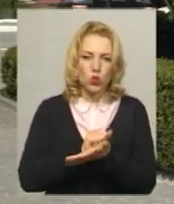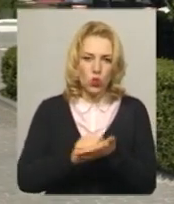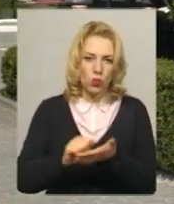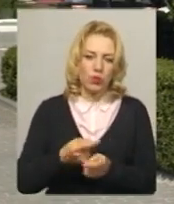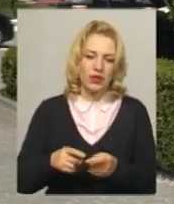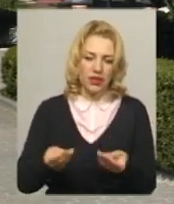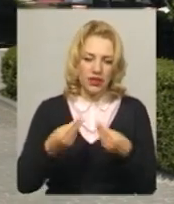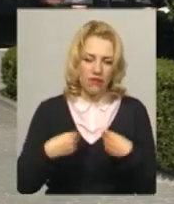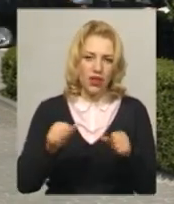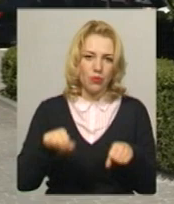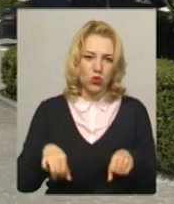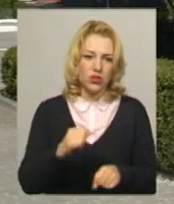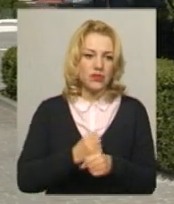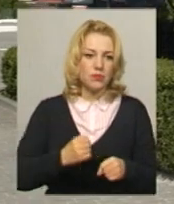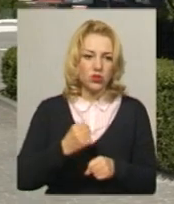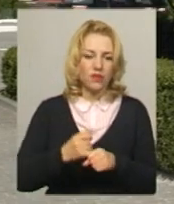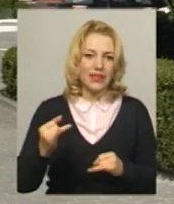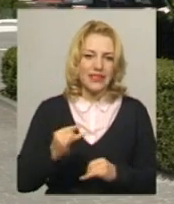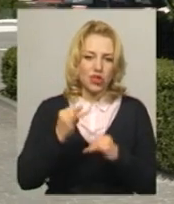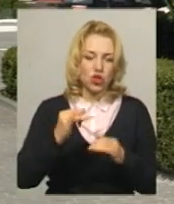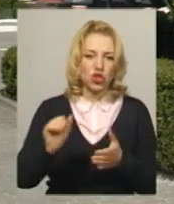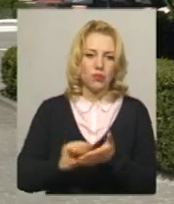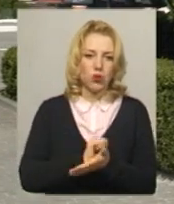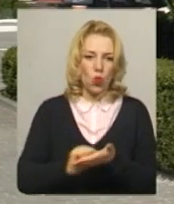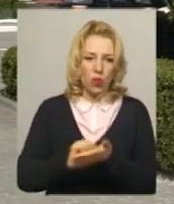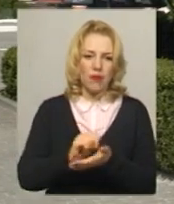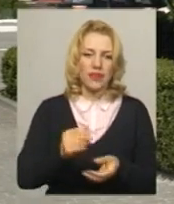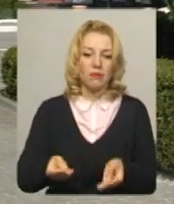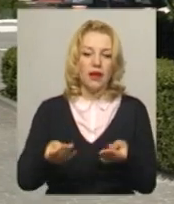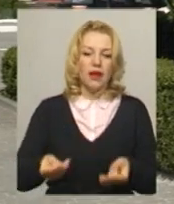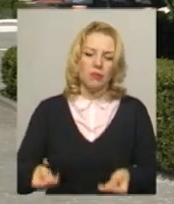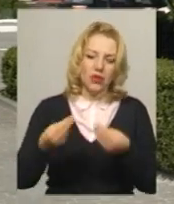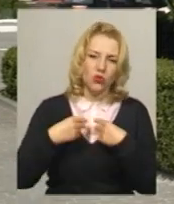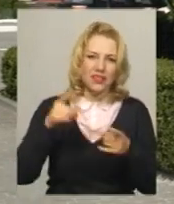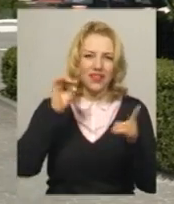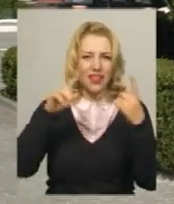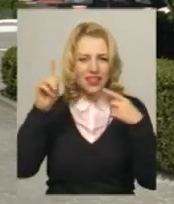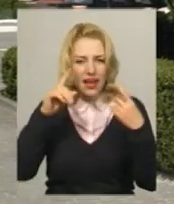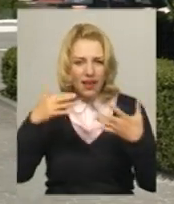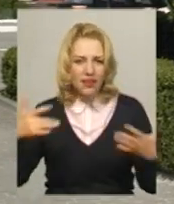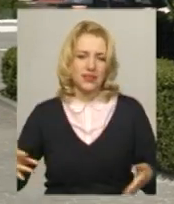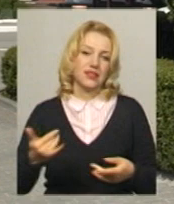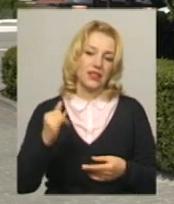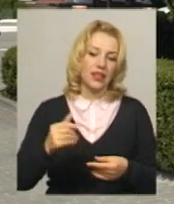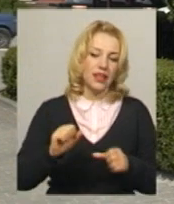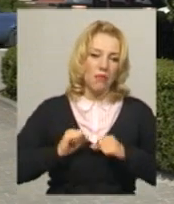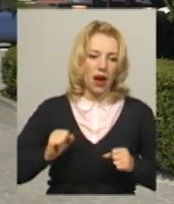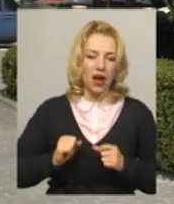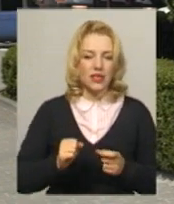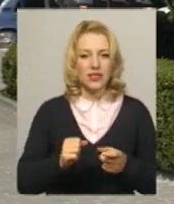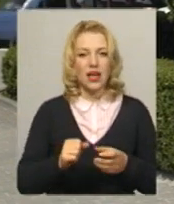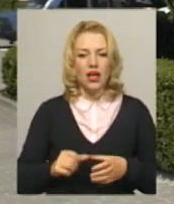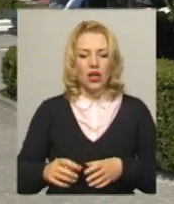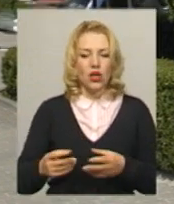працювати із історичними документами, приносили легенди, намагалися долучитися в